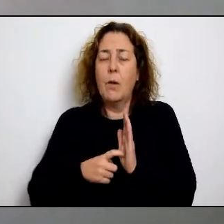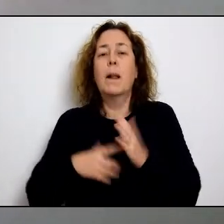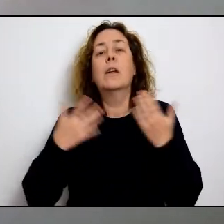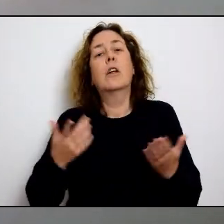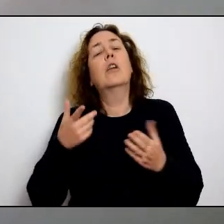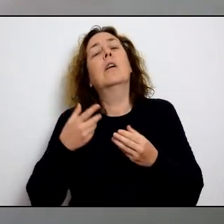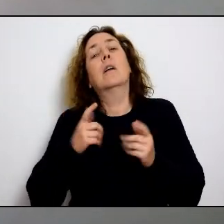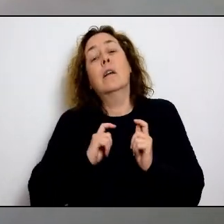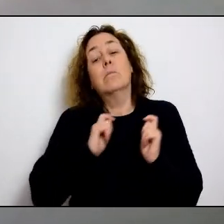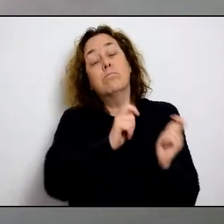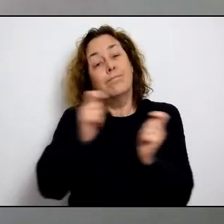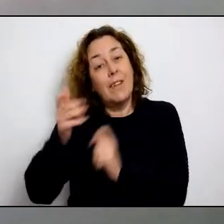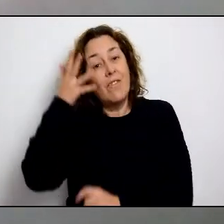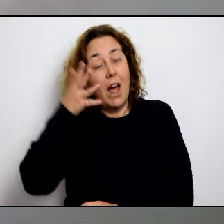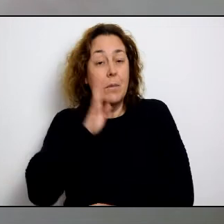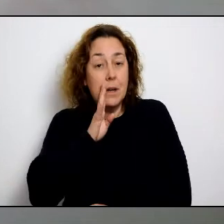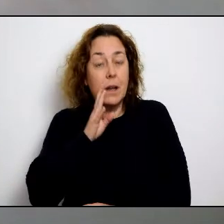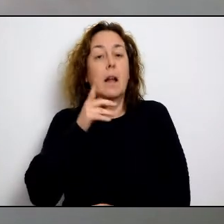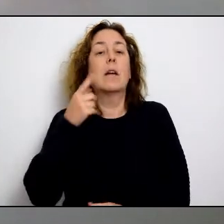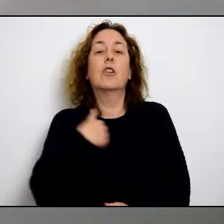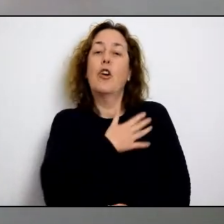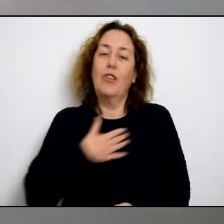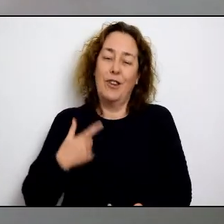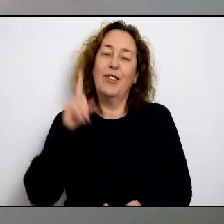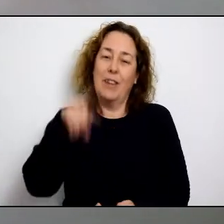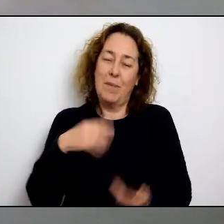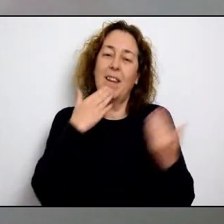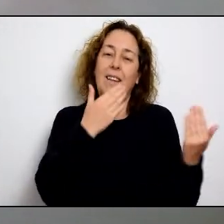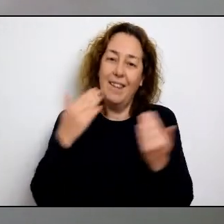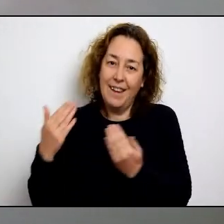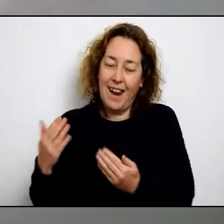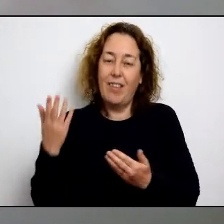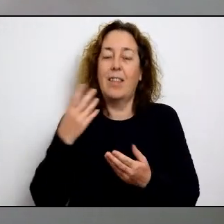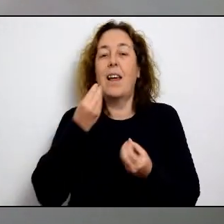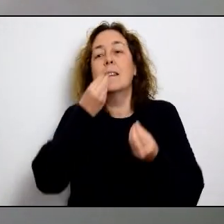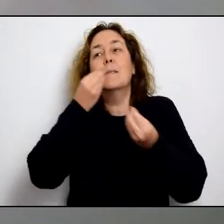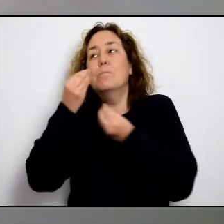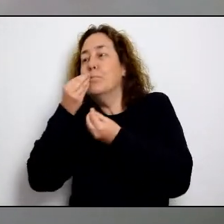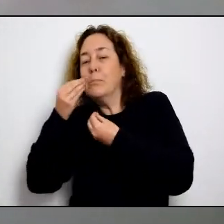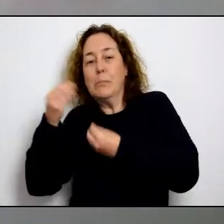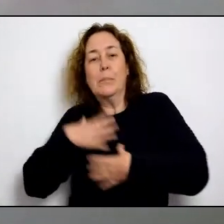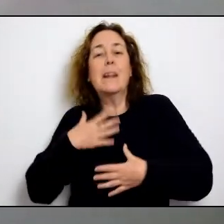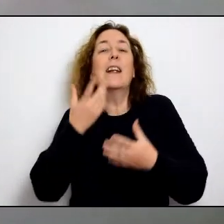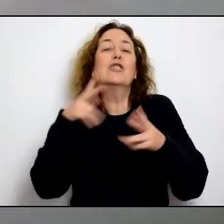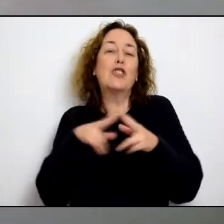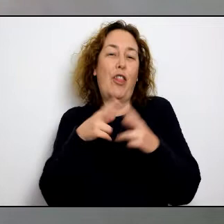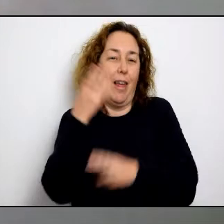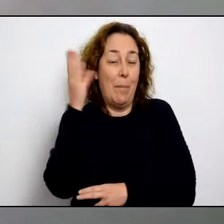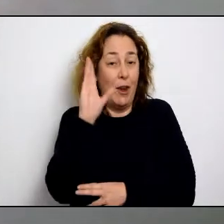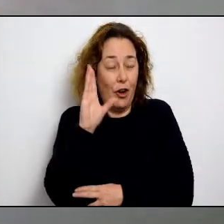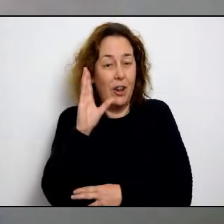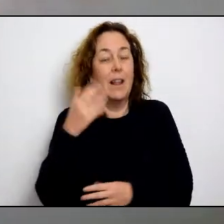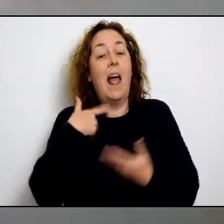des del primer moment amb aquest taller, de manera totalment solidària, aquesta confecció. Llavors són aquestes indústries a quals,